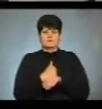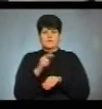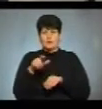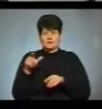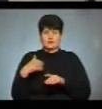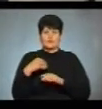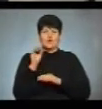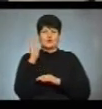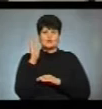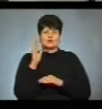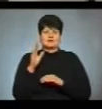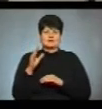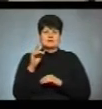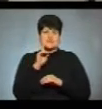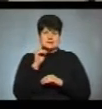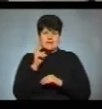є саме Південь.